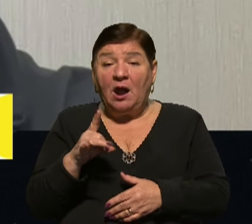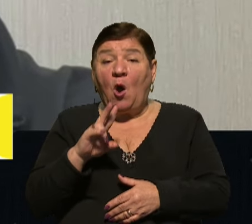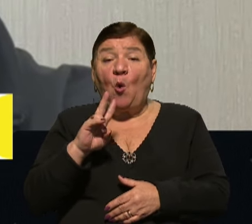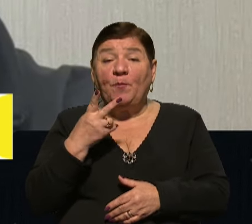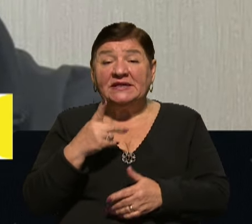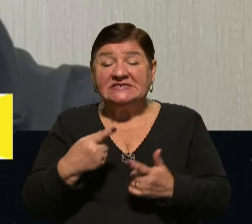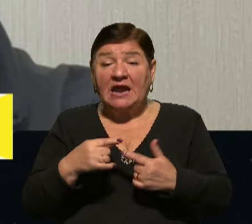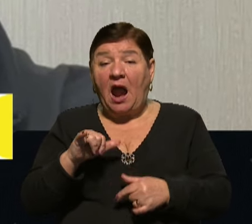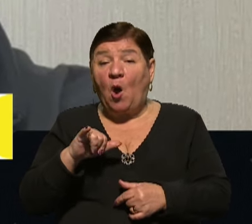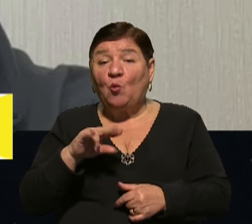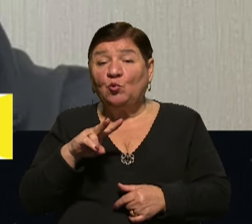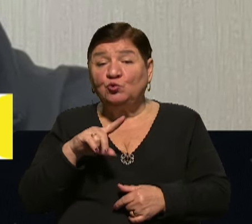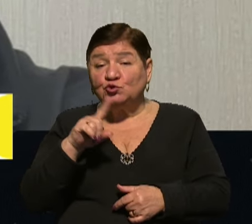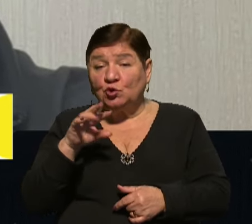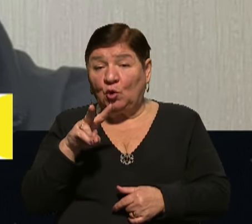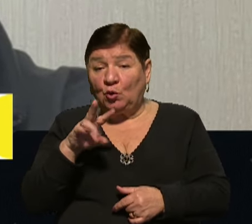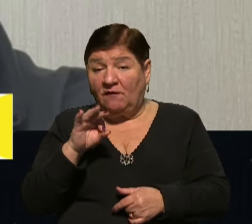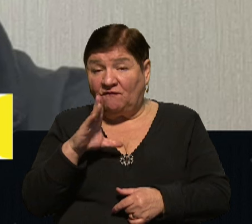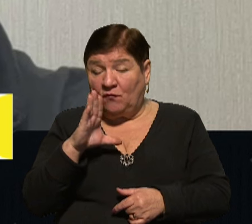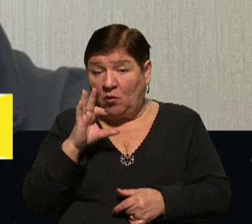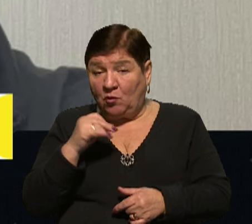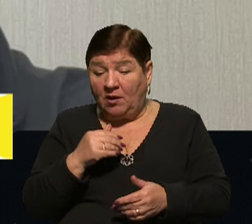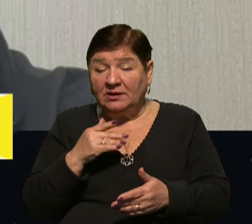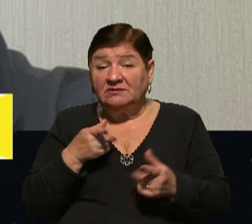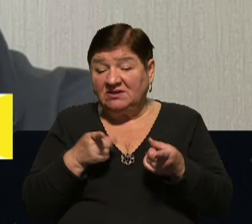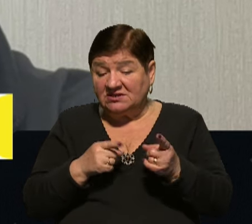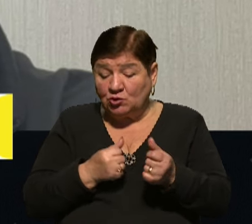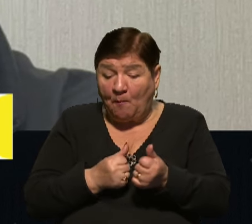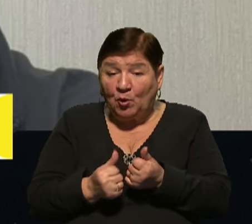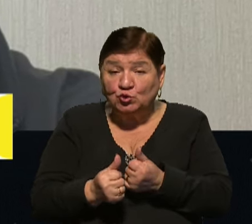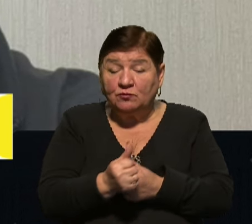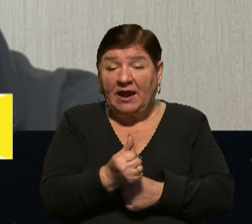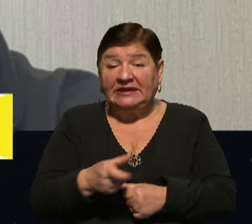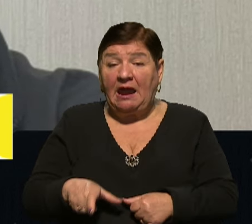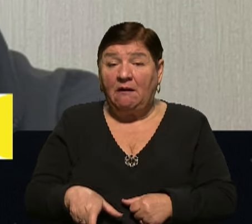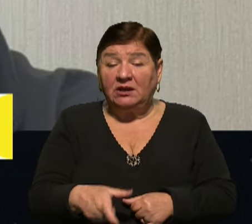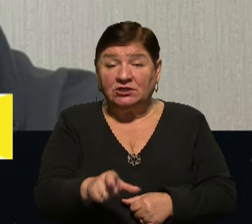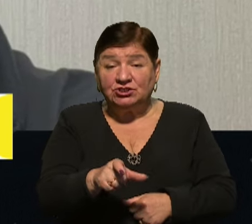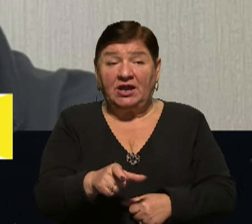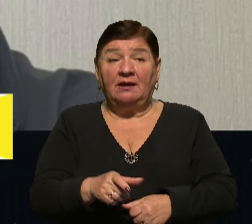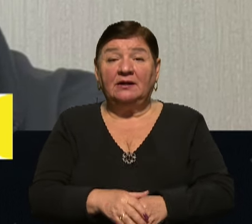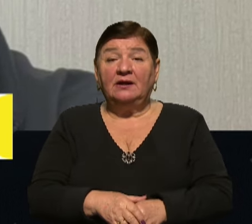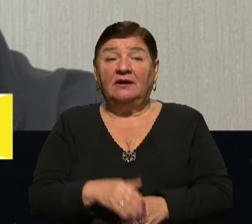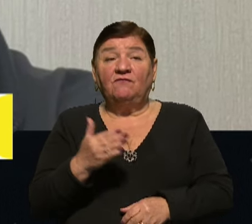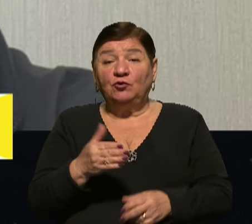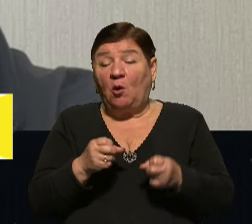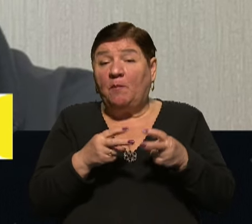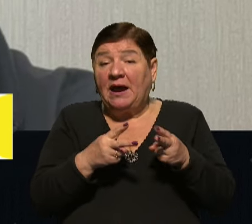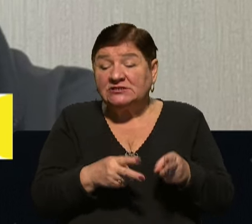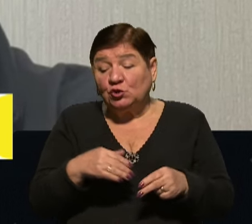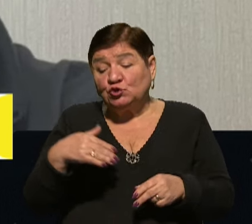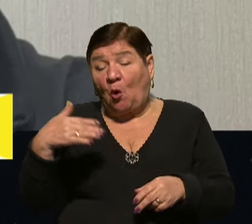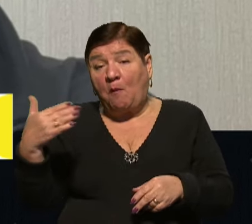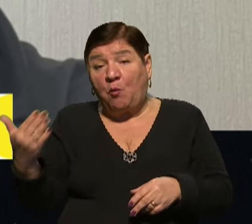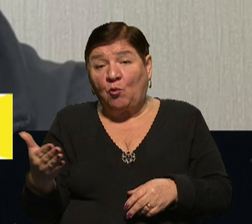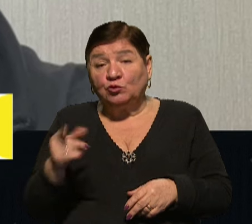І дійсно, просування вздовж річки, воно небезпечно з того боку,